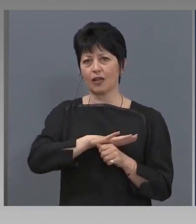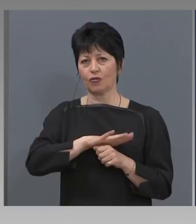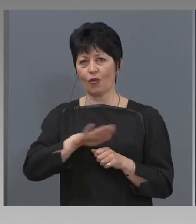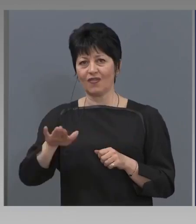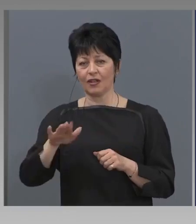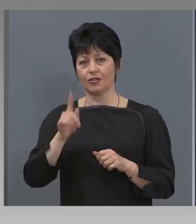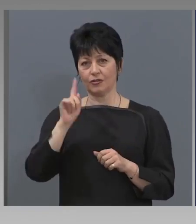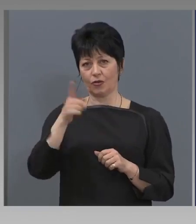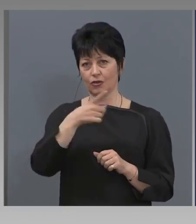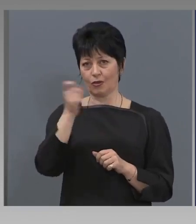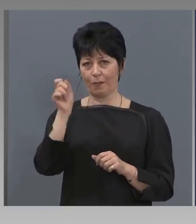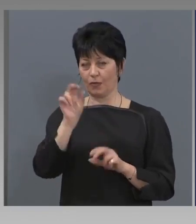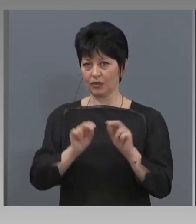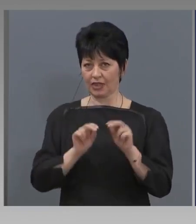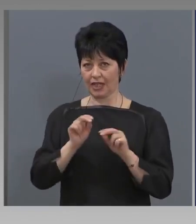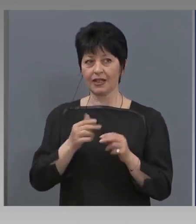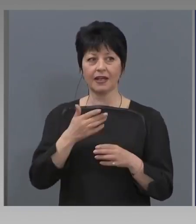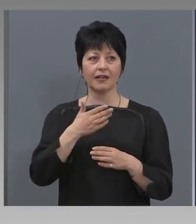което и